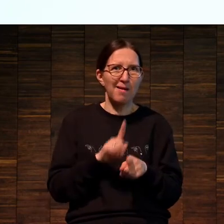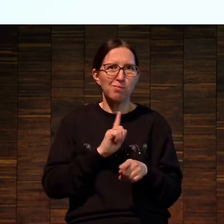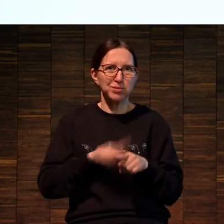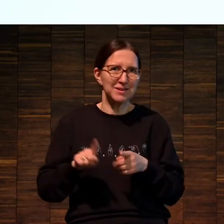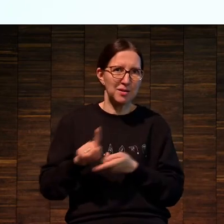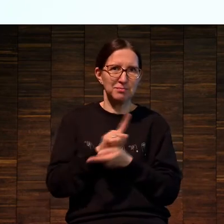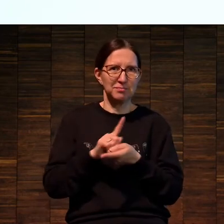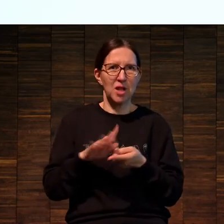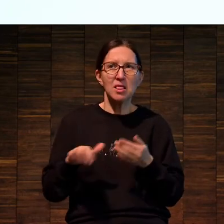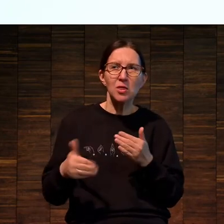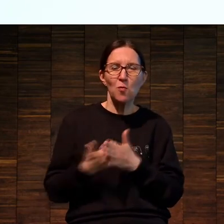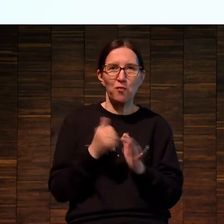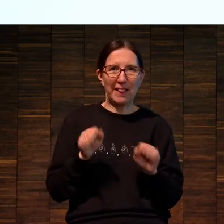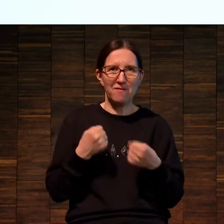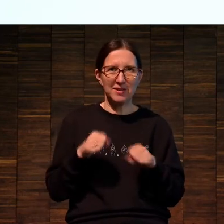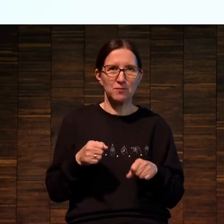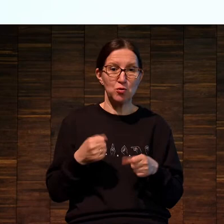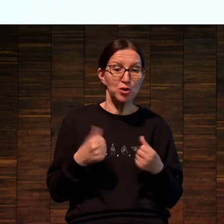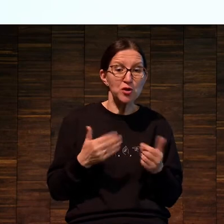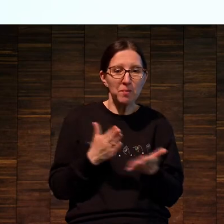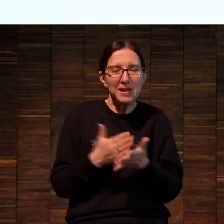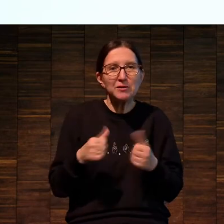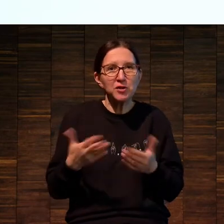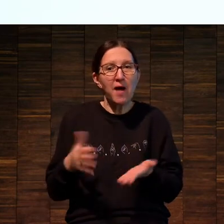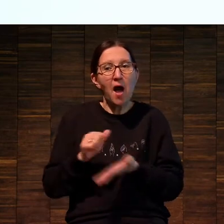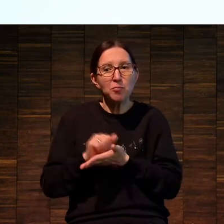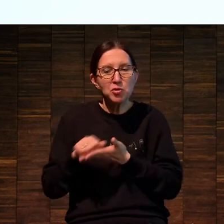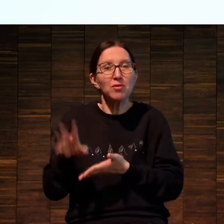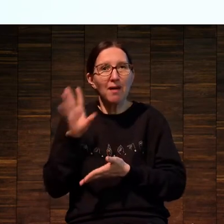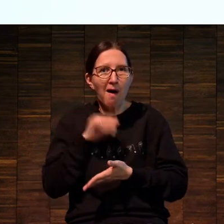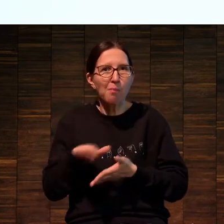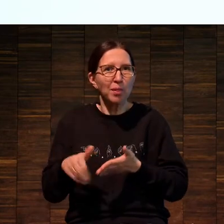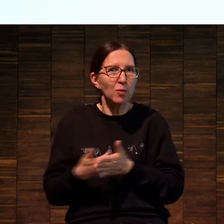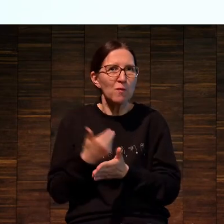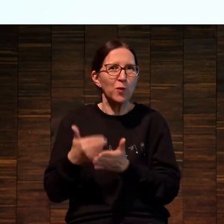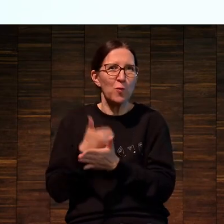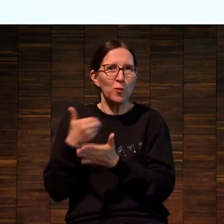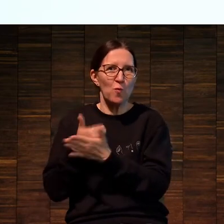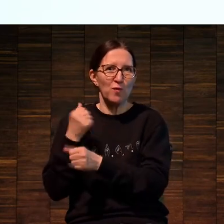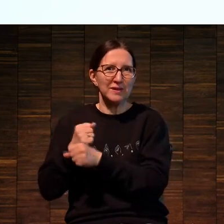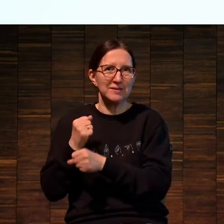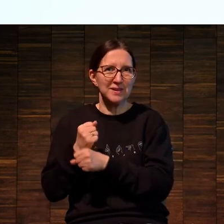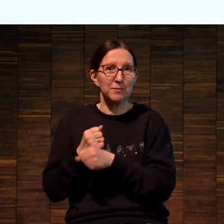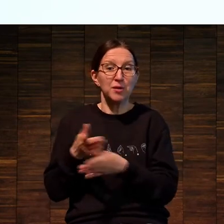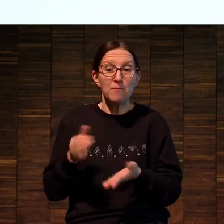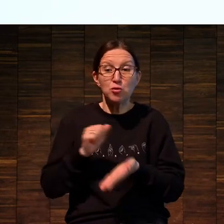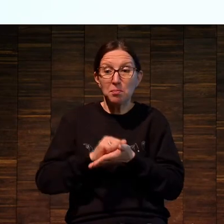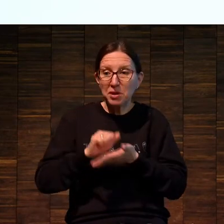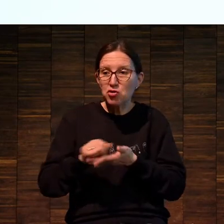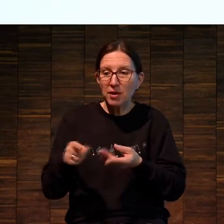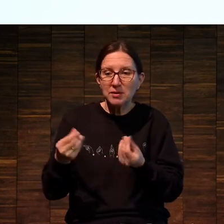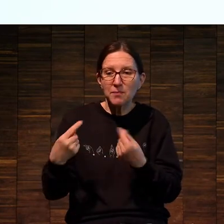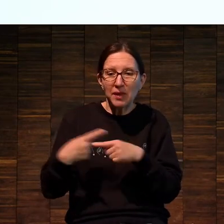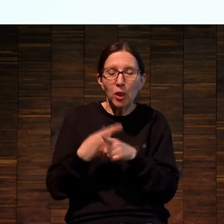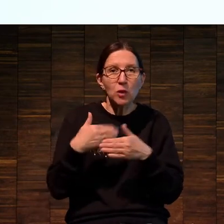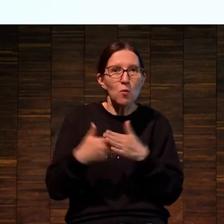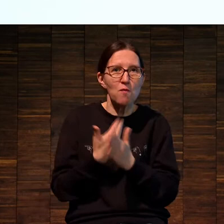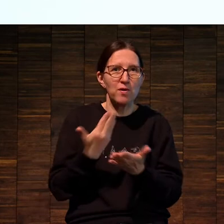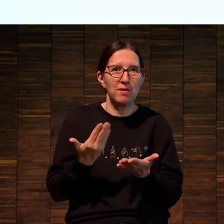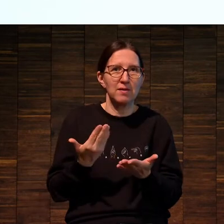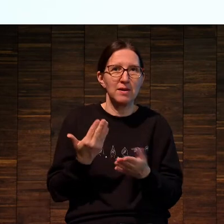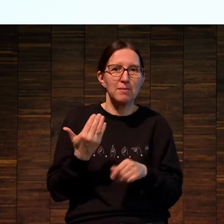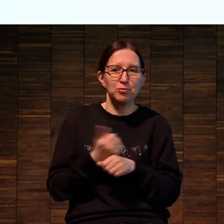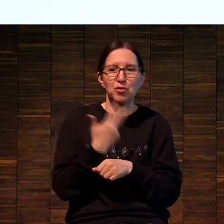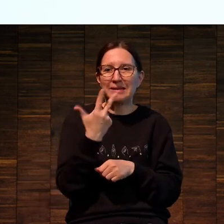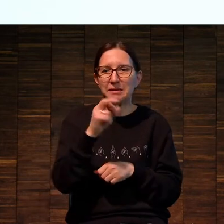сделать up-to-date. А в печати это происходит просто потому, что печать происходит. Просто потому, что появилась